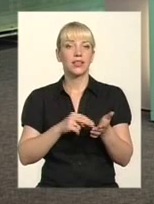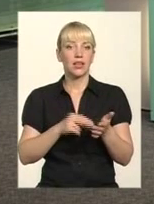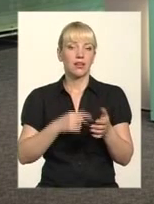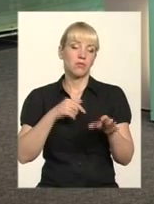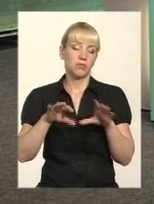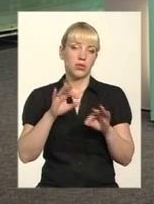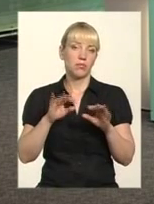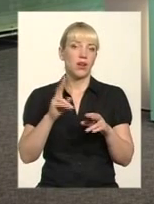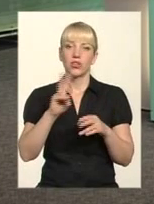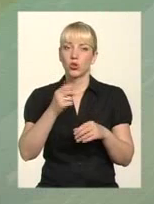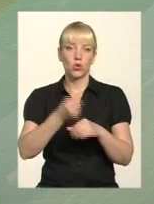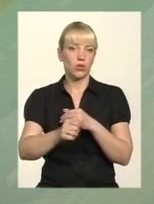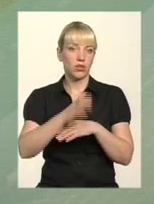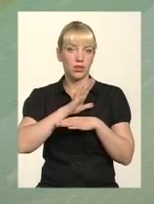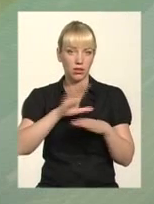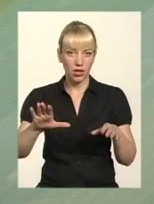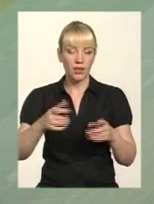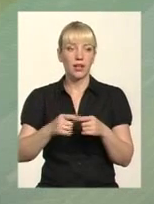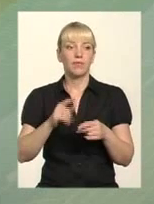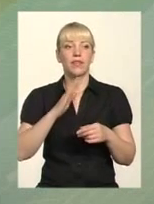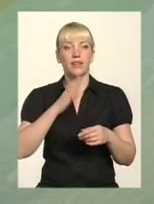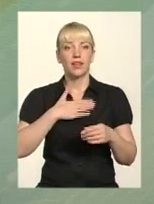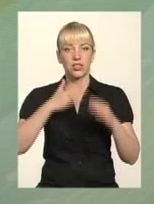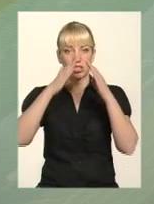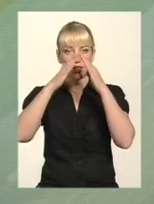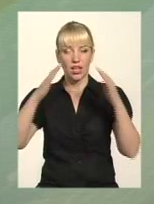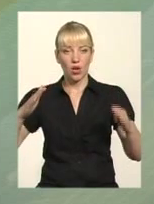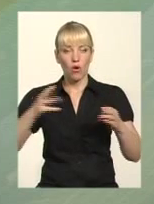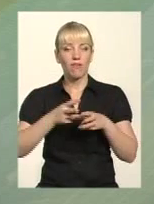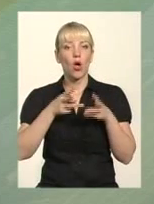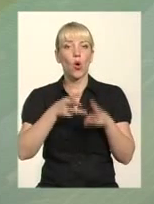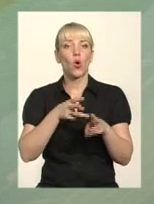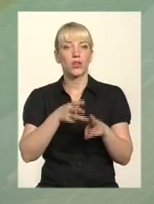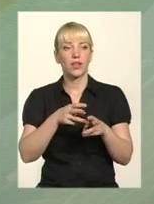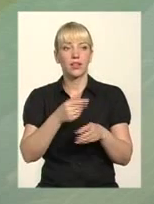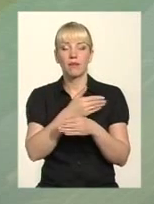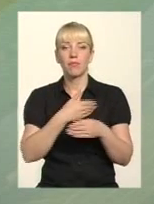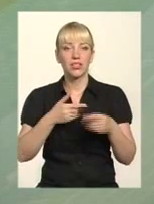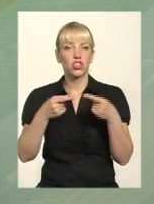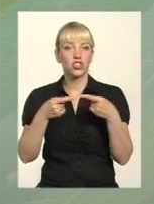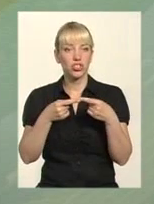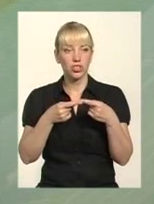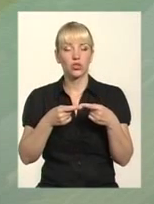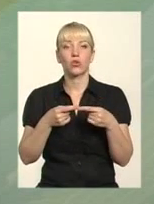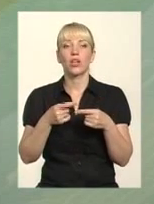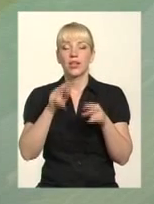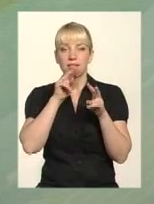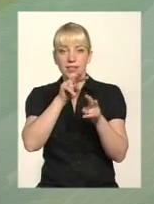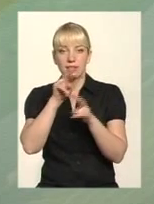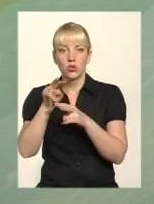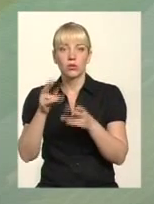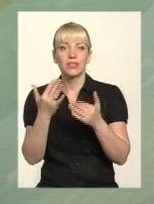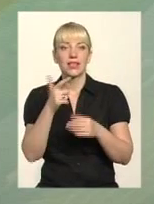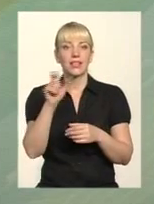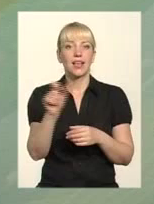ціні, і нас устрає. Значить, ну, наша дахова котельня, скажімо так, ми чітко слідкуємо, скільки газу споживати,